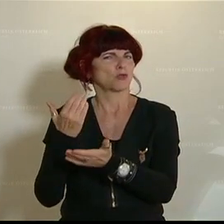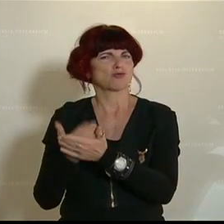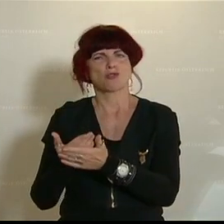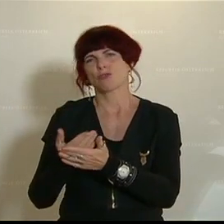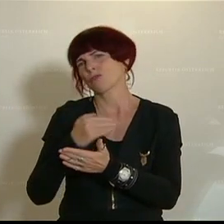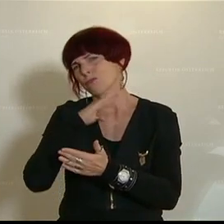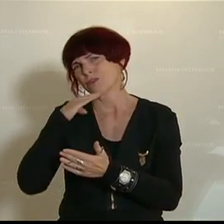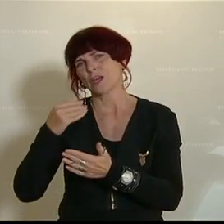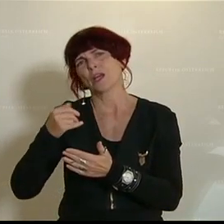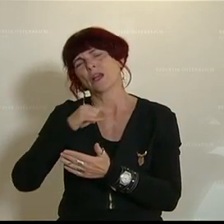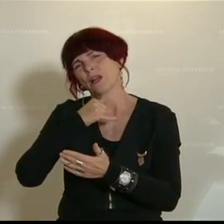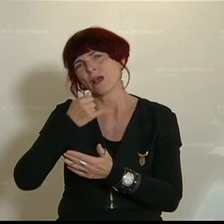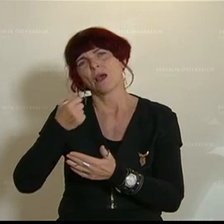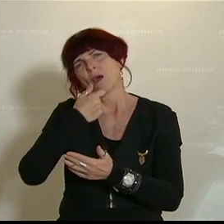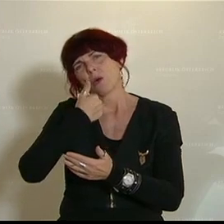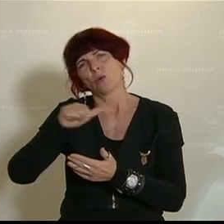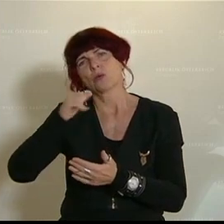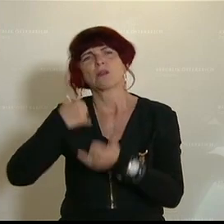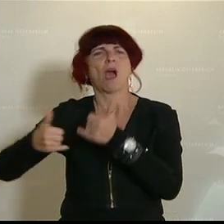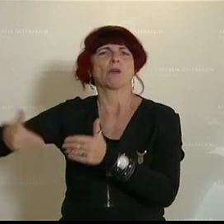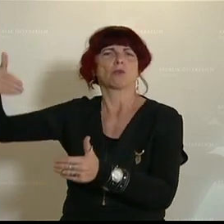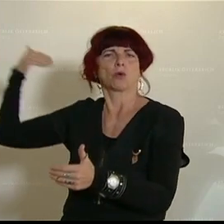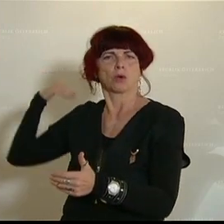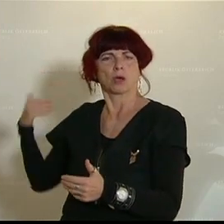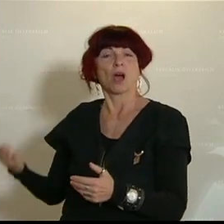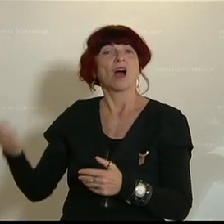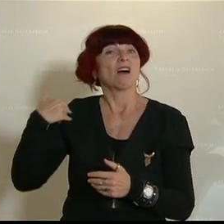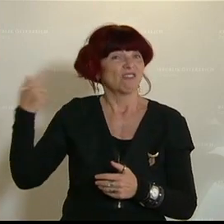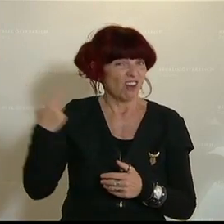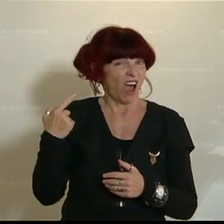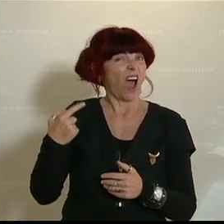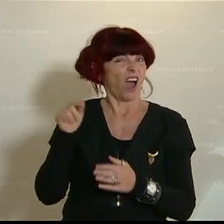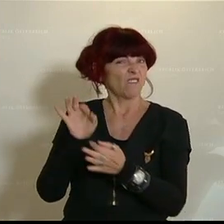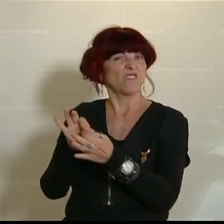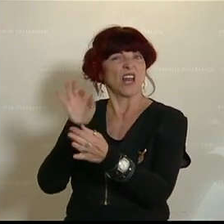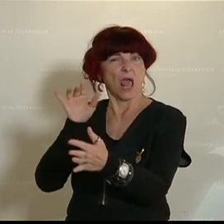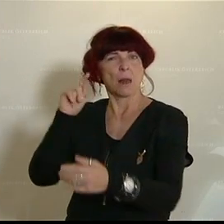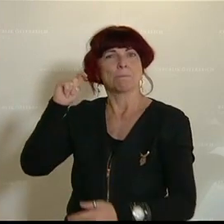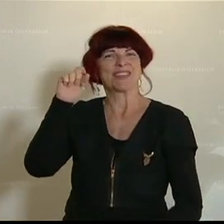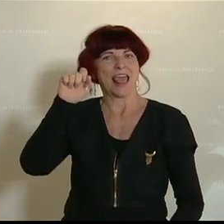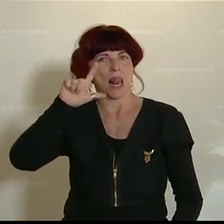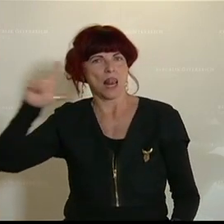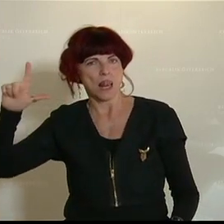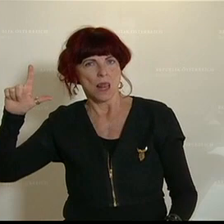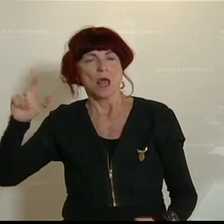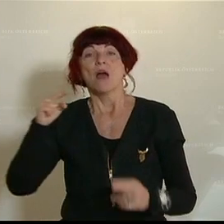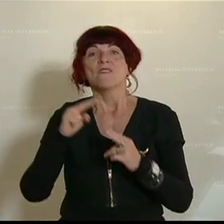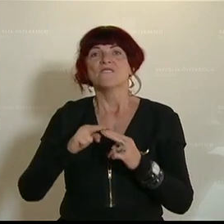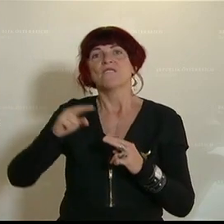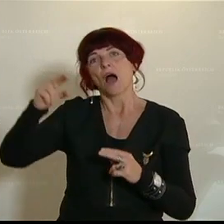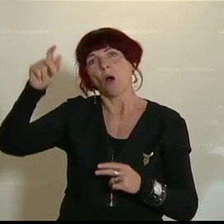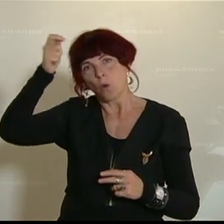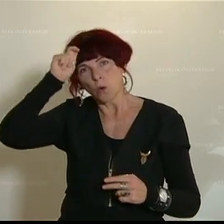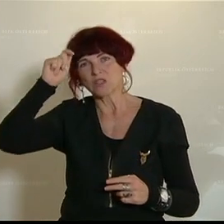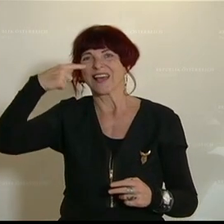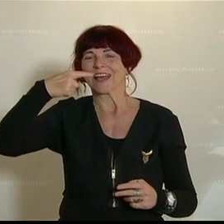gegeben. Und Sie kennen sicher die Geschichte von Wilhelm Tell. Und da hat es den Gesslerhut gegeben. Und wer den Gesslerhut nicht gegrüßt hat, ist bestraft worden. Und dann